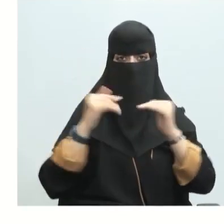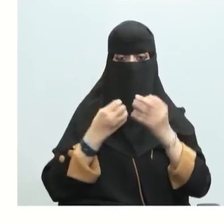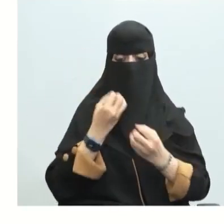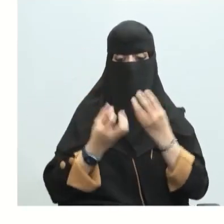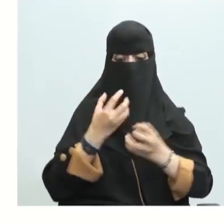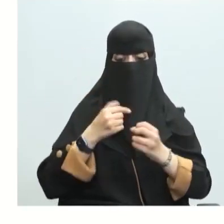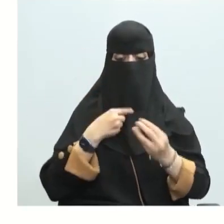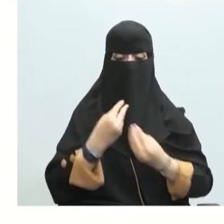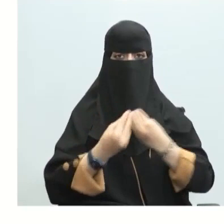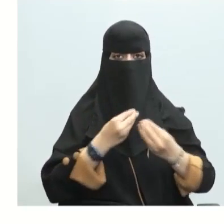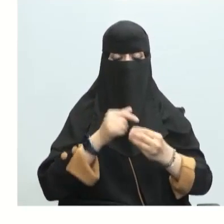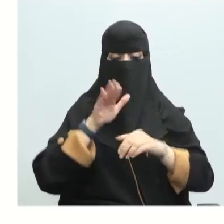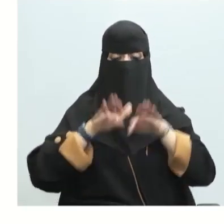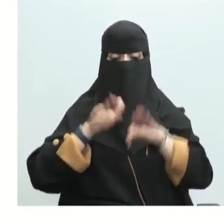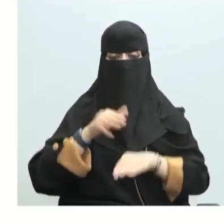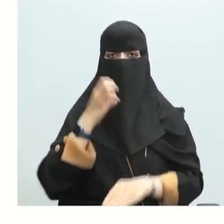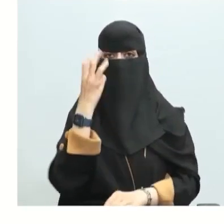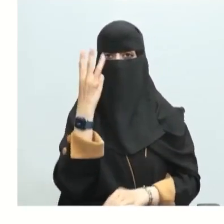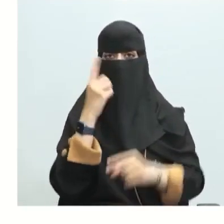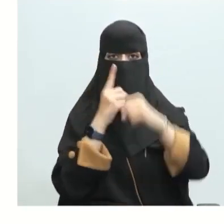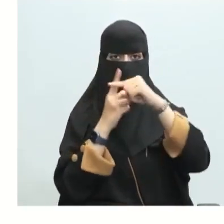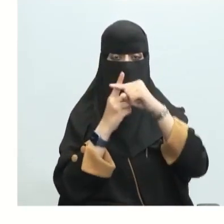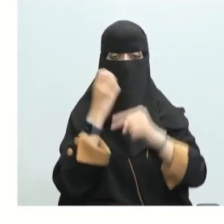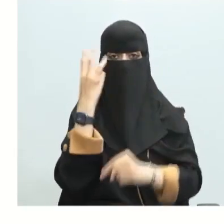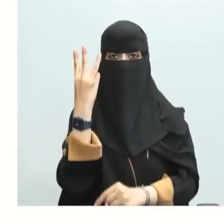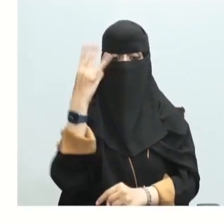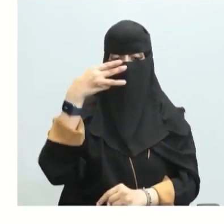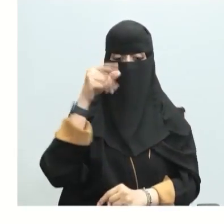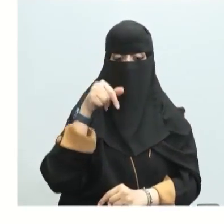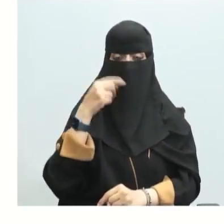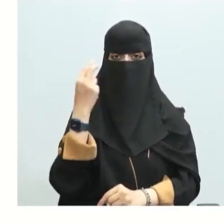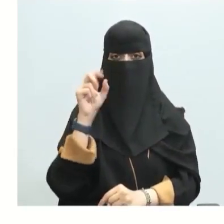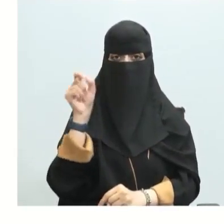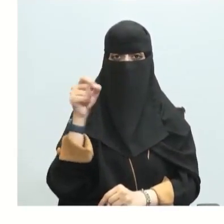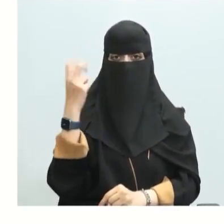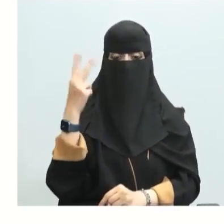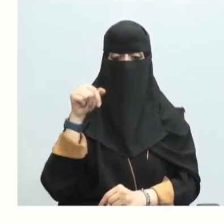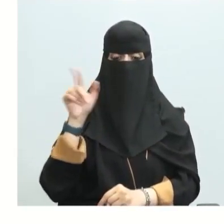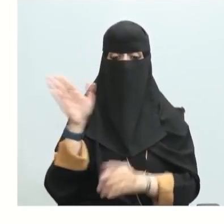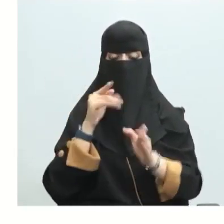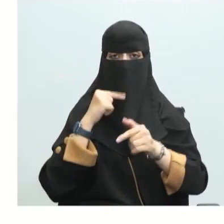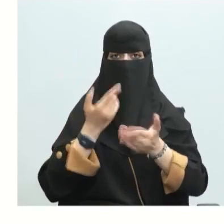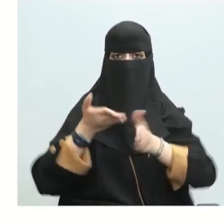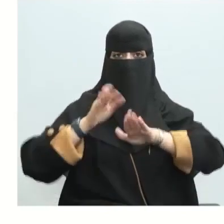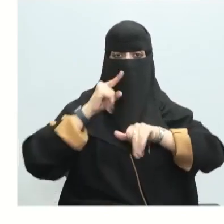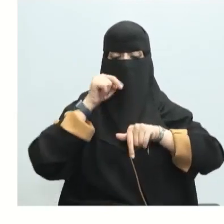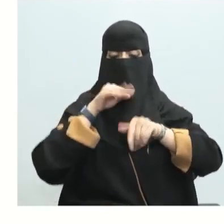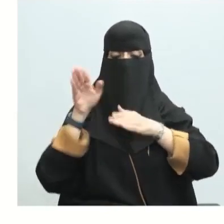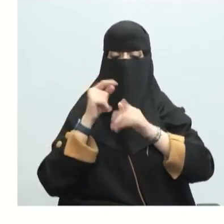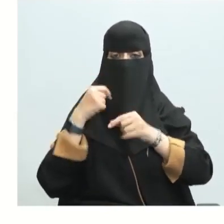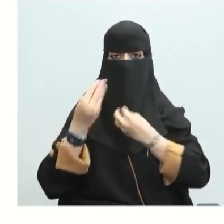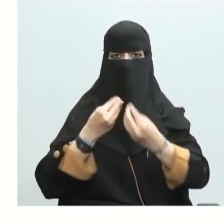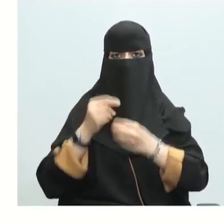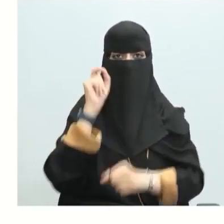N2O هي موجب 33 أعلى من المحتوى الحراري للمتفاعلات لأنها كانت صفر إذن أعلى من المحتوى الحراري